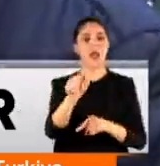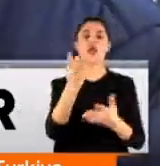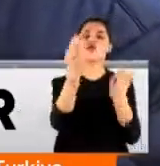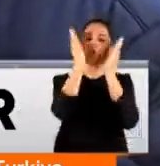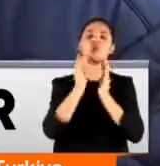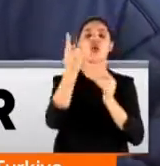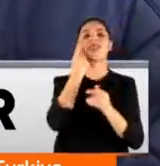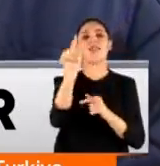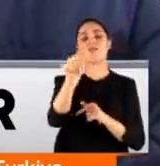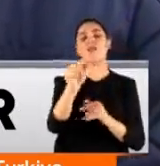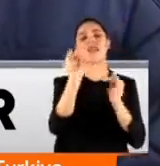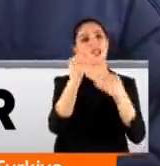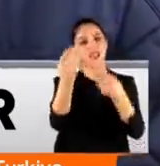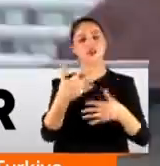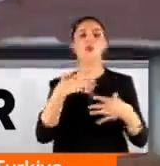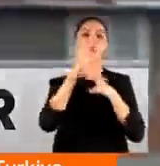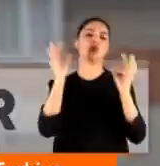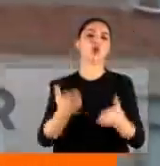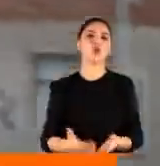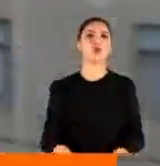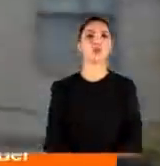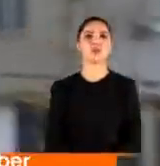azından devletimiz bu işe el attığı için mutluyuz yani.